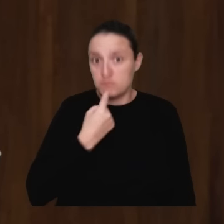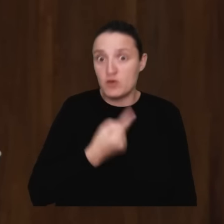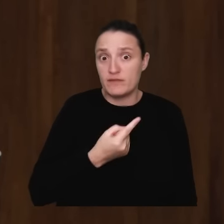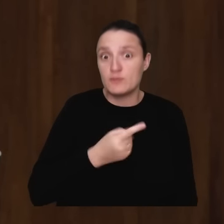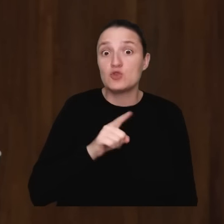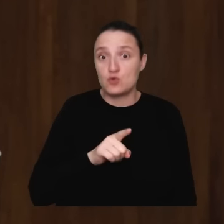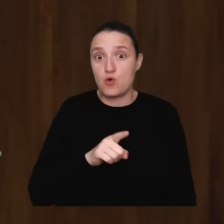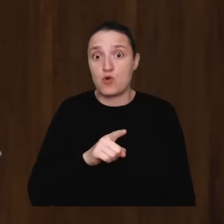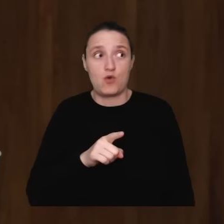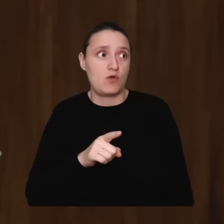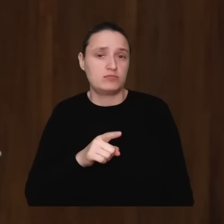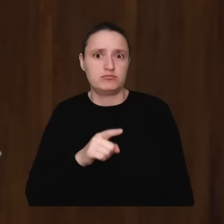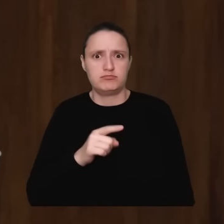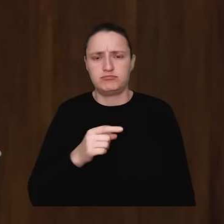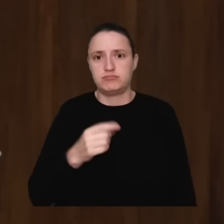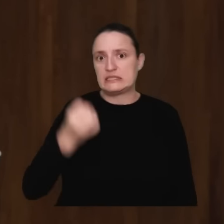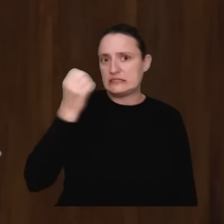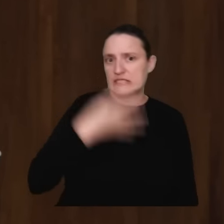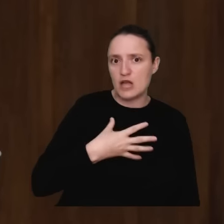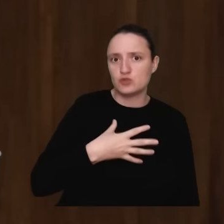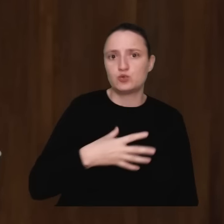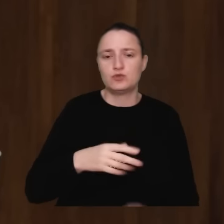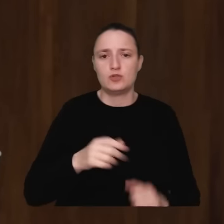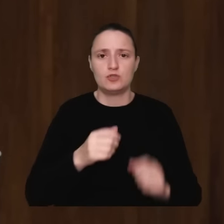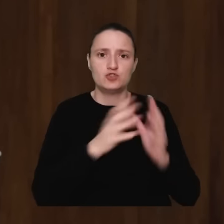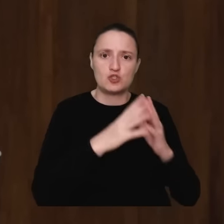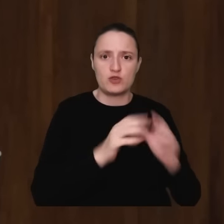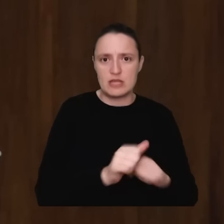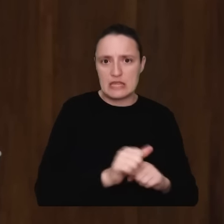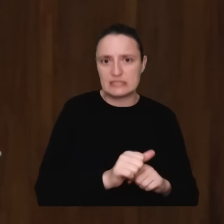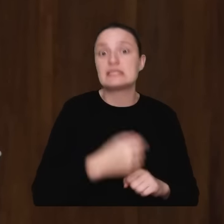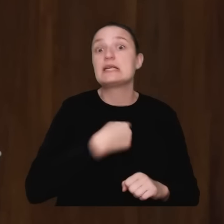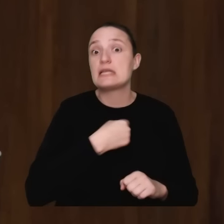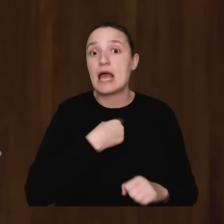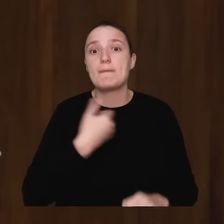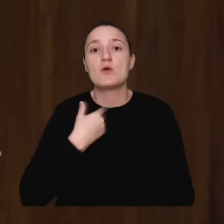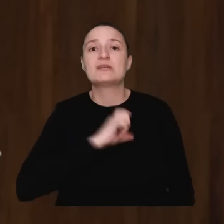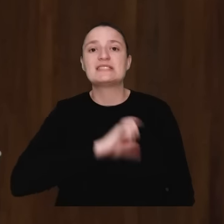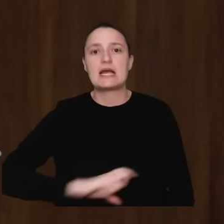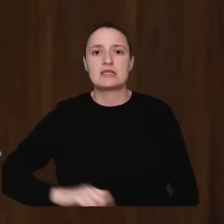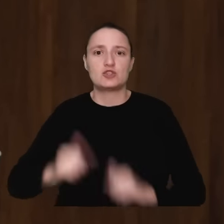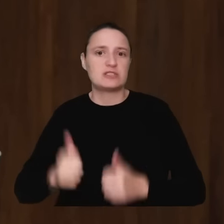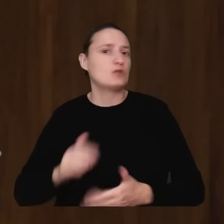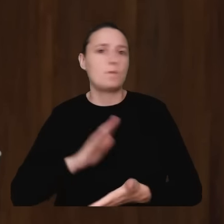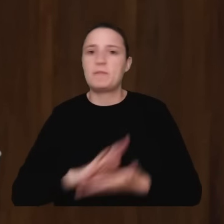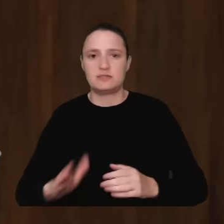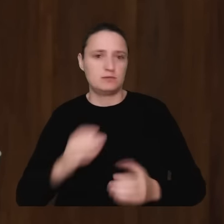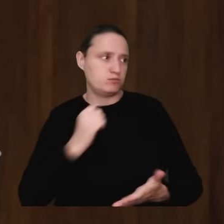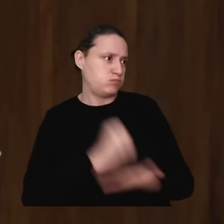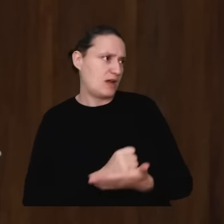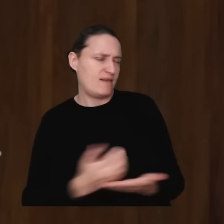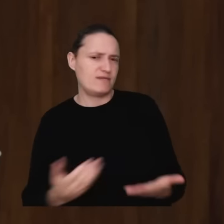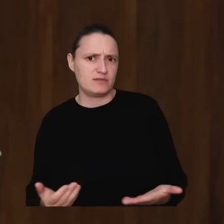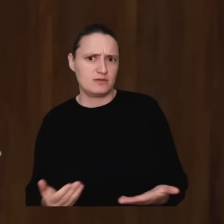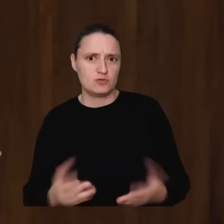10.11, który mówi, że działałem jako sekretarz stanu bez upoważnienia. Szanowni